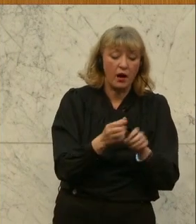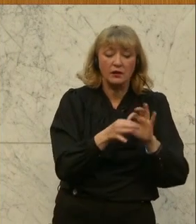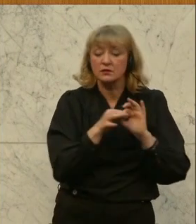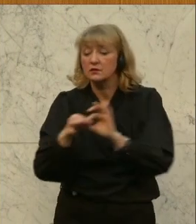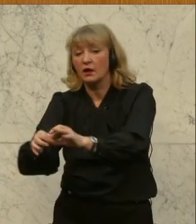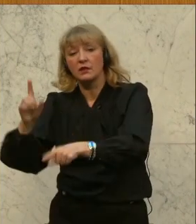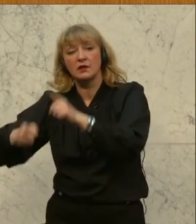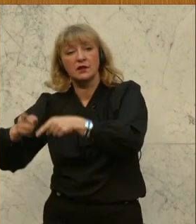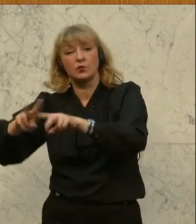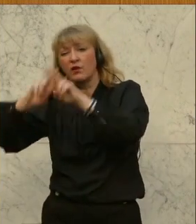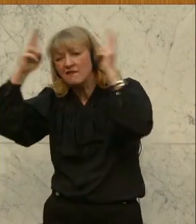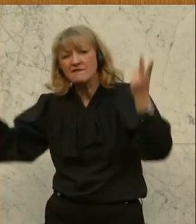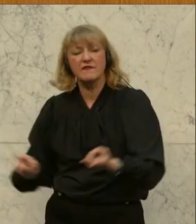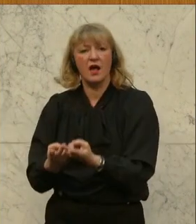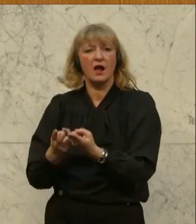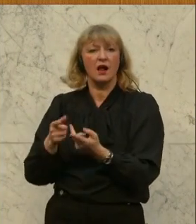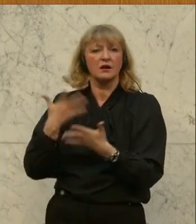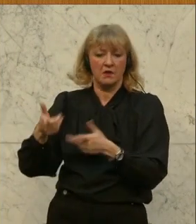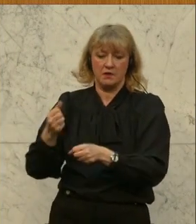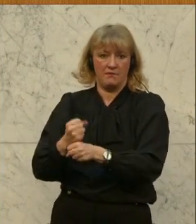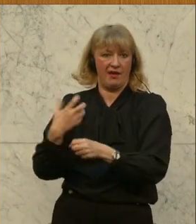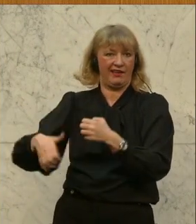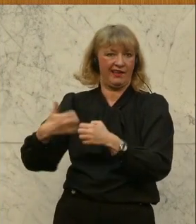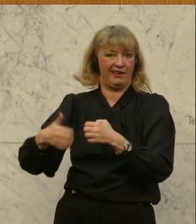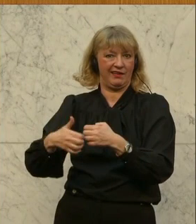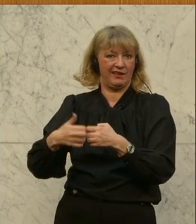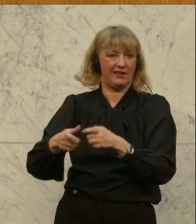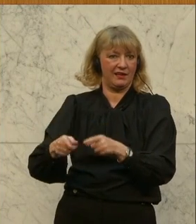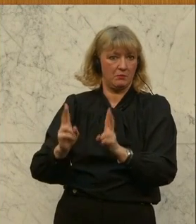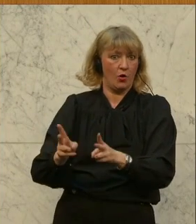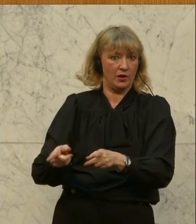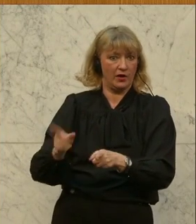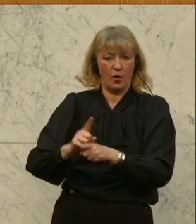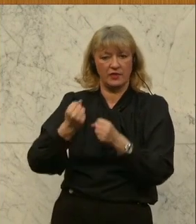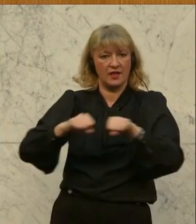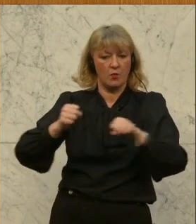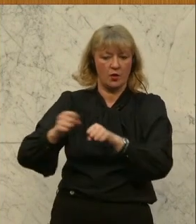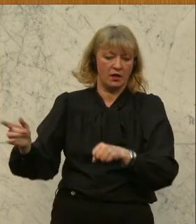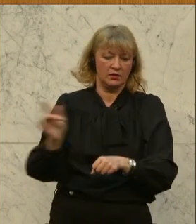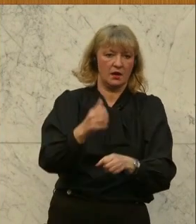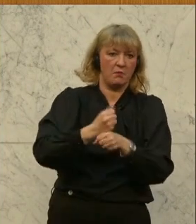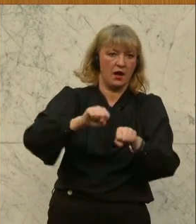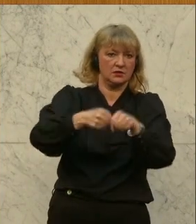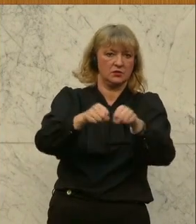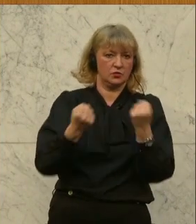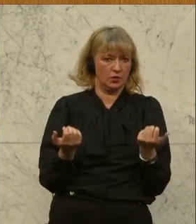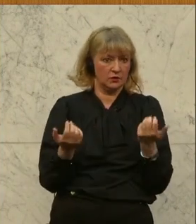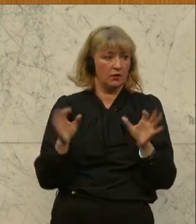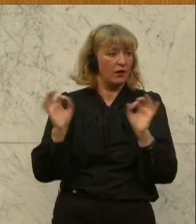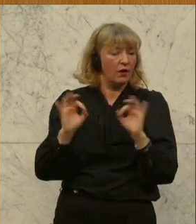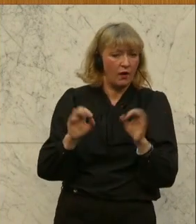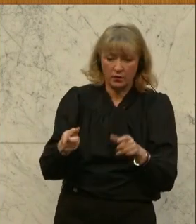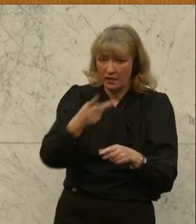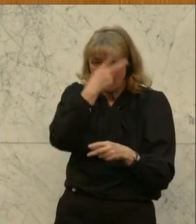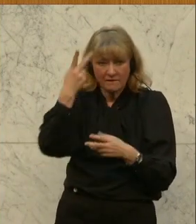Autokraten auf der ganzen Welt, Kriege zu führen, Demokratien zu zerstören. Und Sie machen ganze